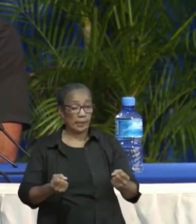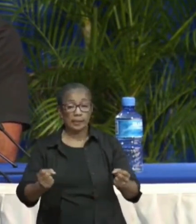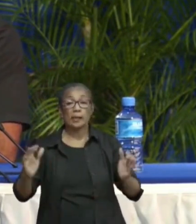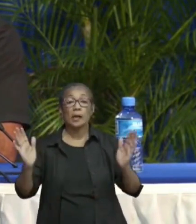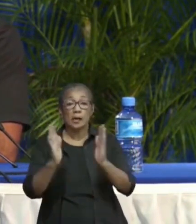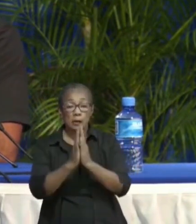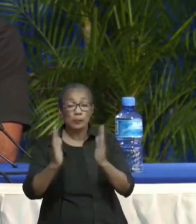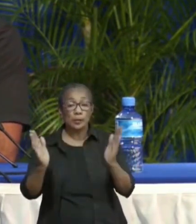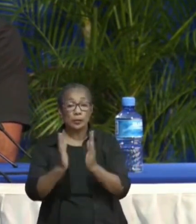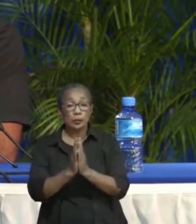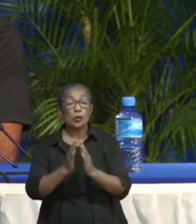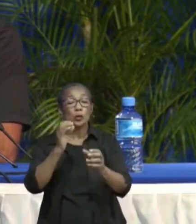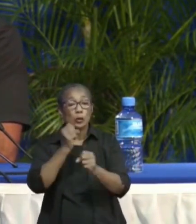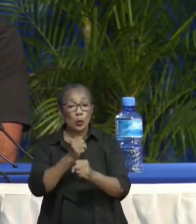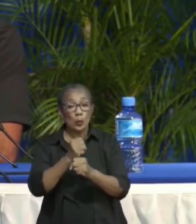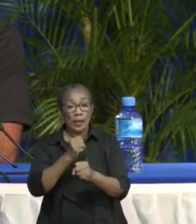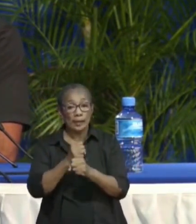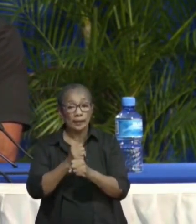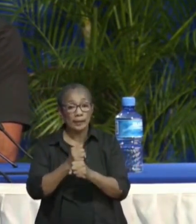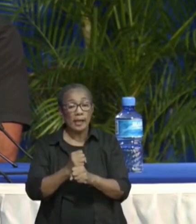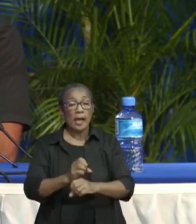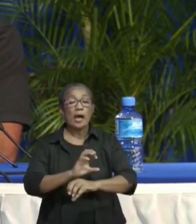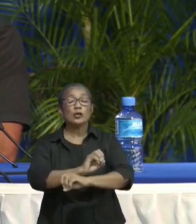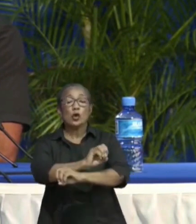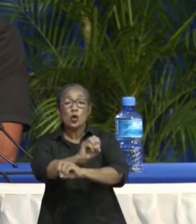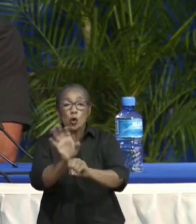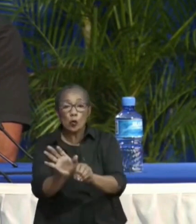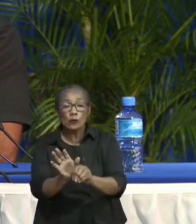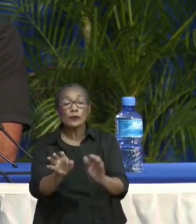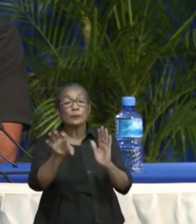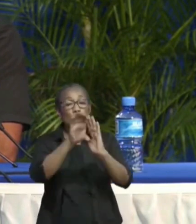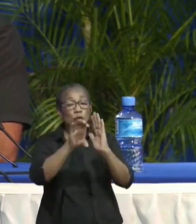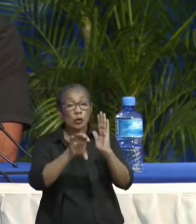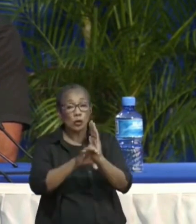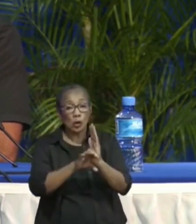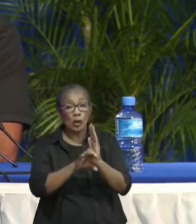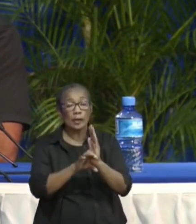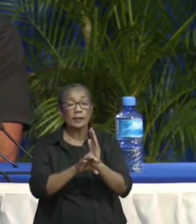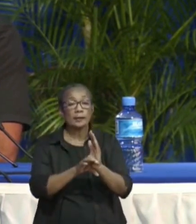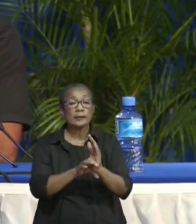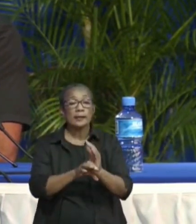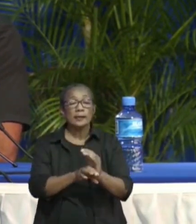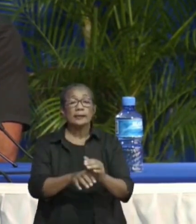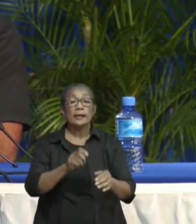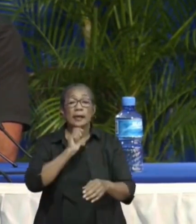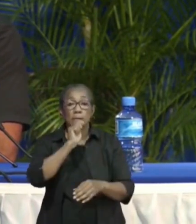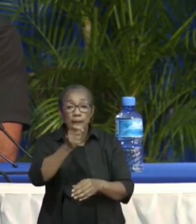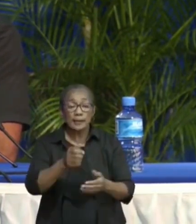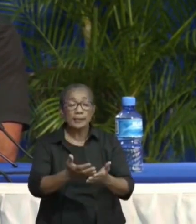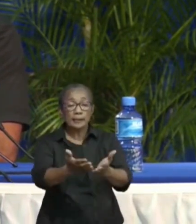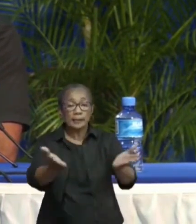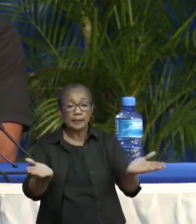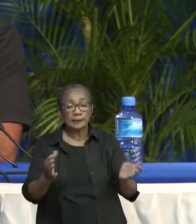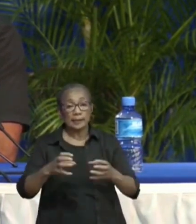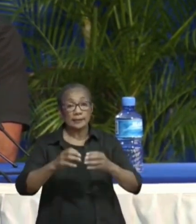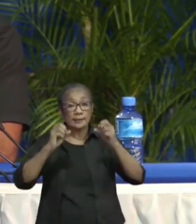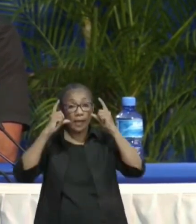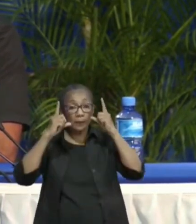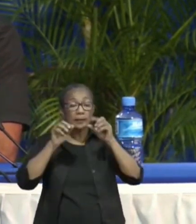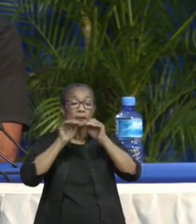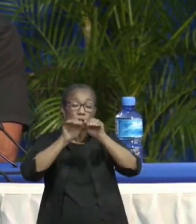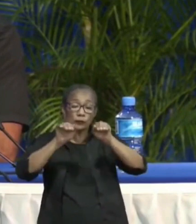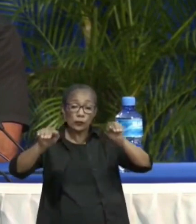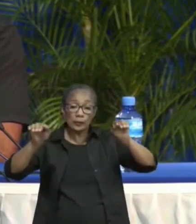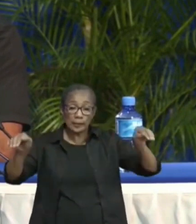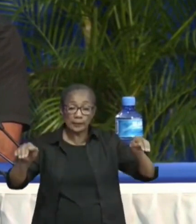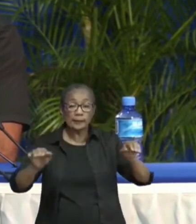gewerkt gaat worden aan de COVID-protocollen, die medegedeeld gaat worden met de samenleving. Er gaat voorlichting komen, er gaat